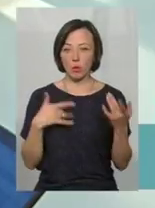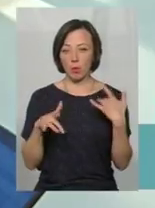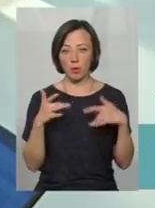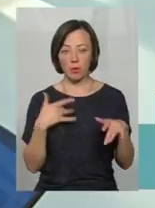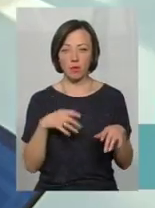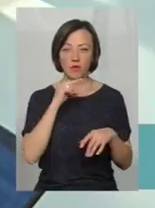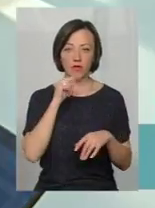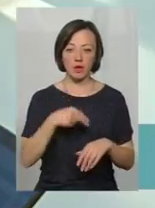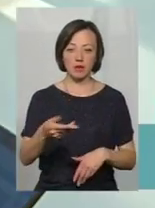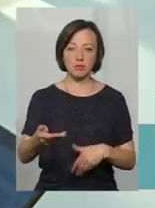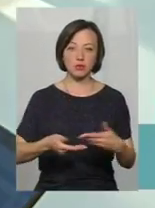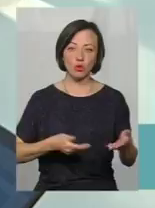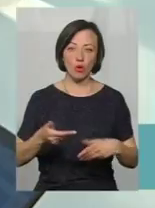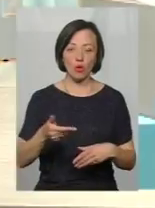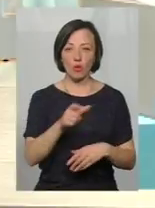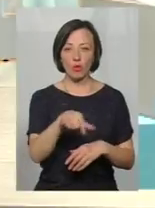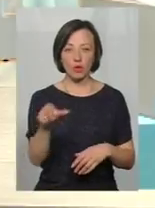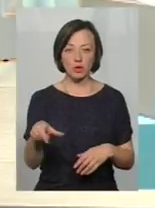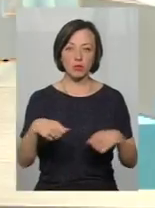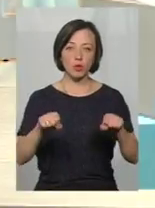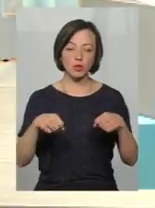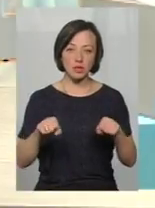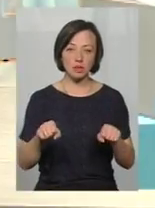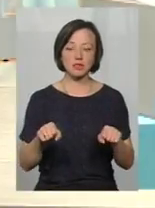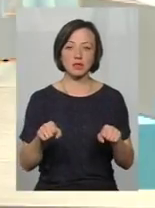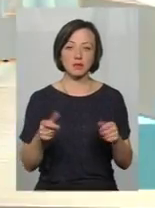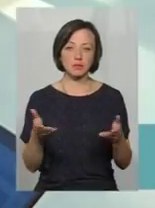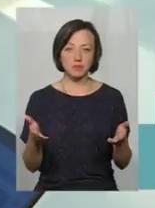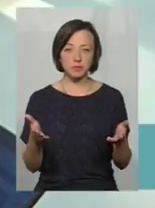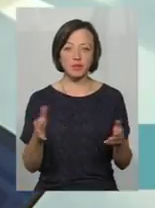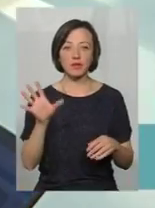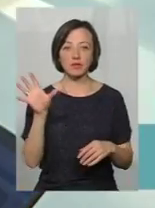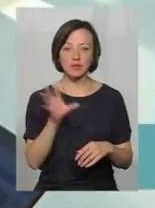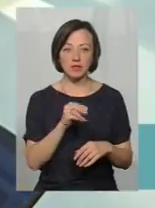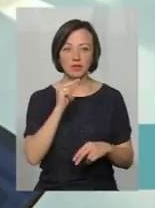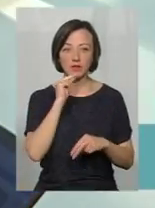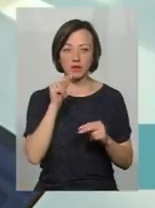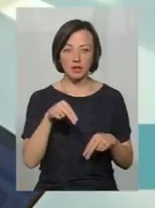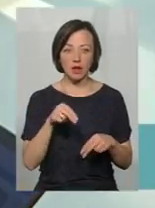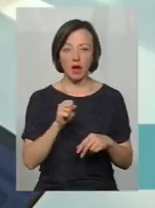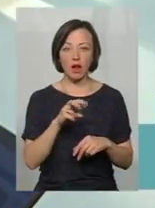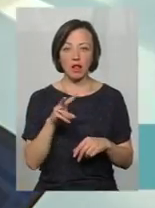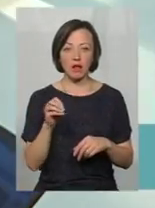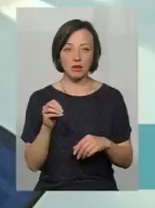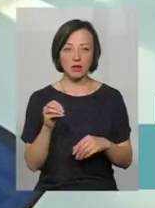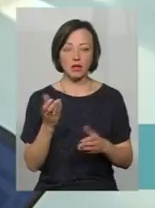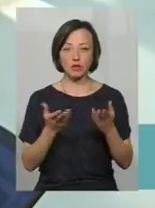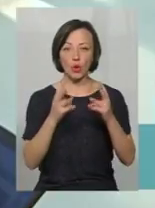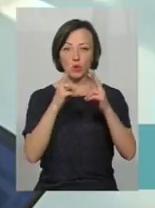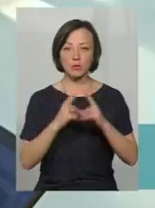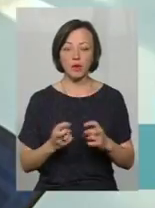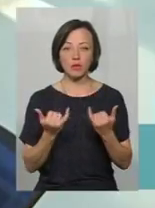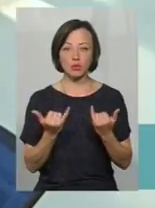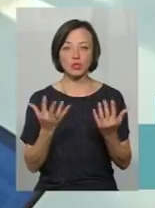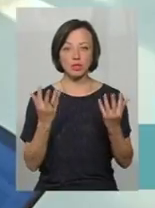що там винні пішоходи, там винні мотоциклісти. Всі винні, але, ну, якщо розібратися на